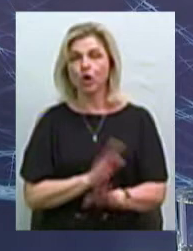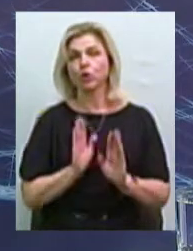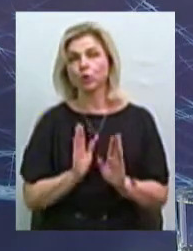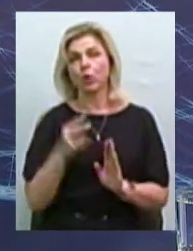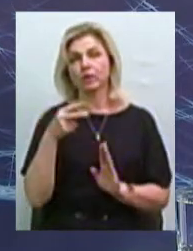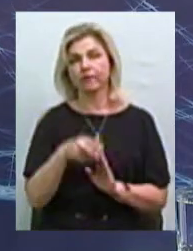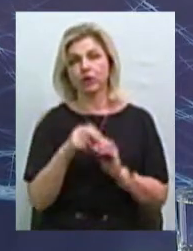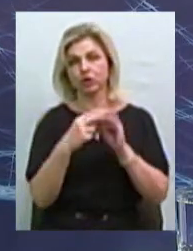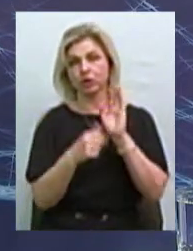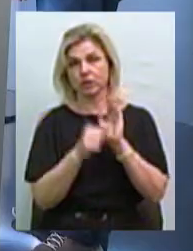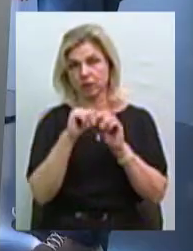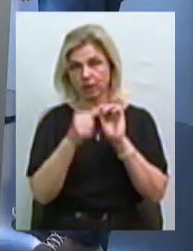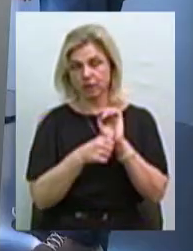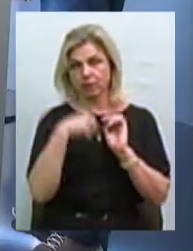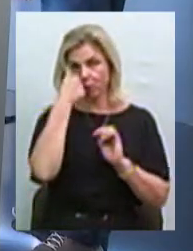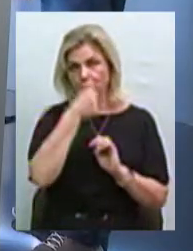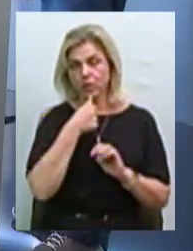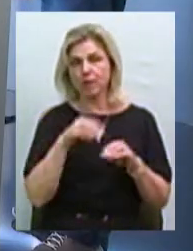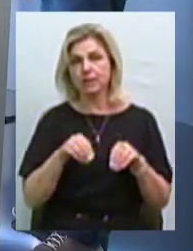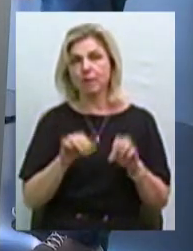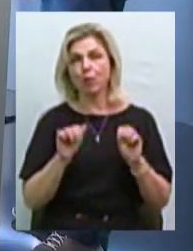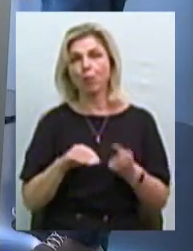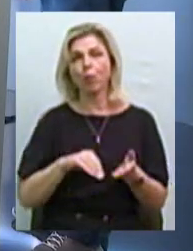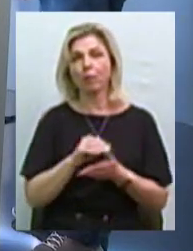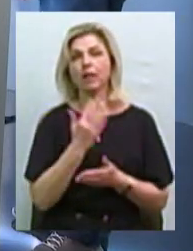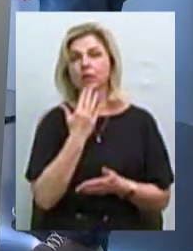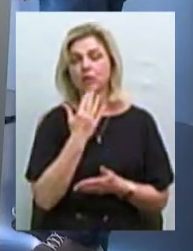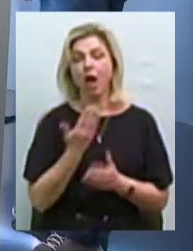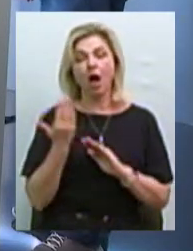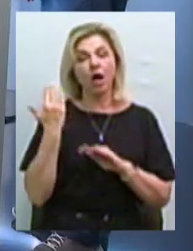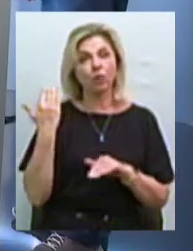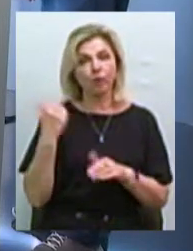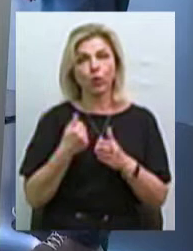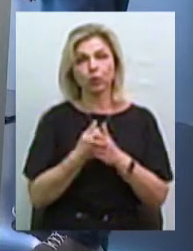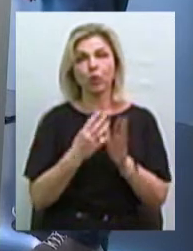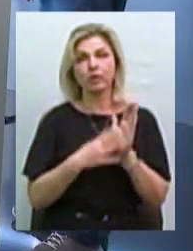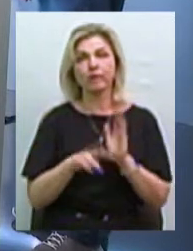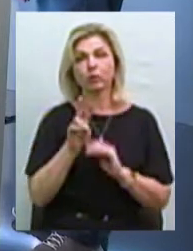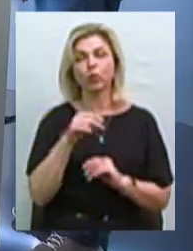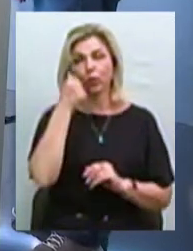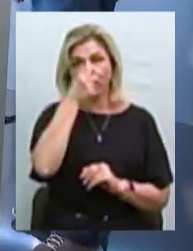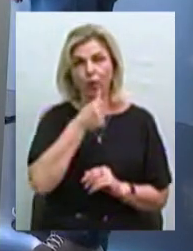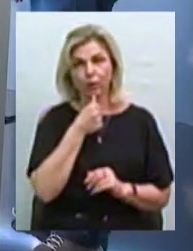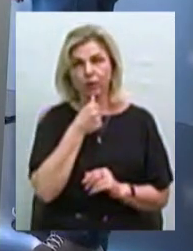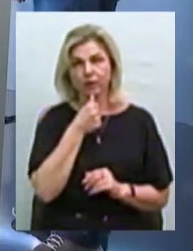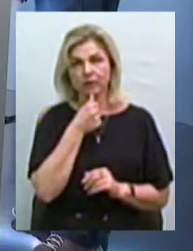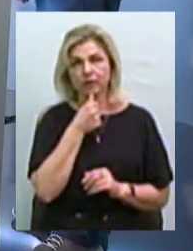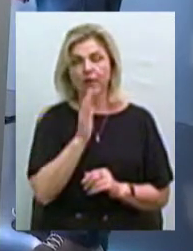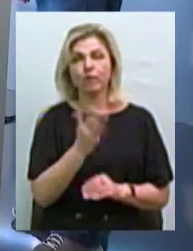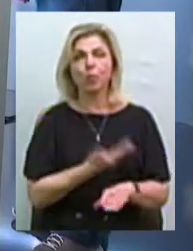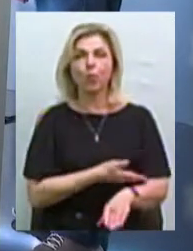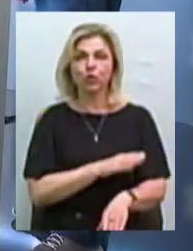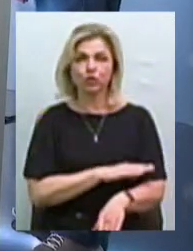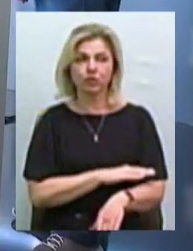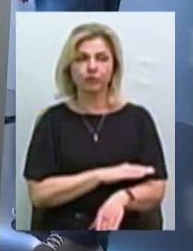2016 році землю може купити іноземець. До того, з 1992 року у Польщі